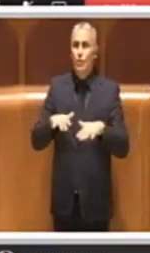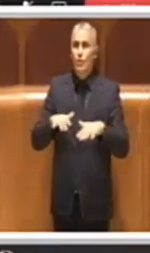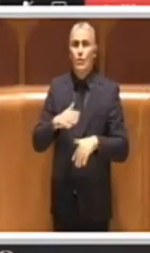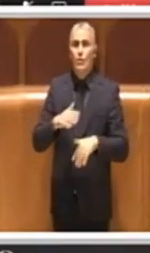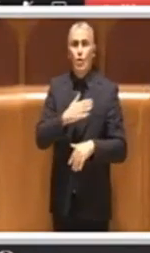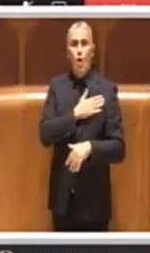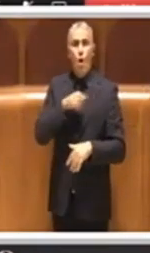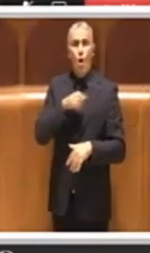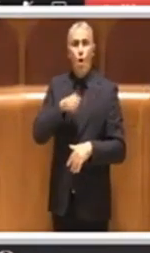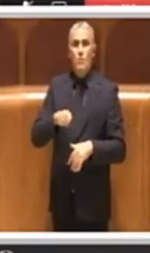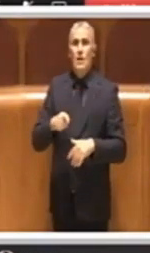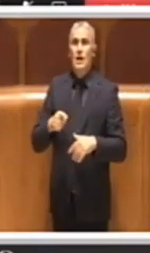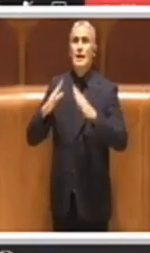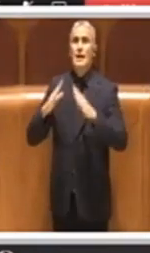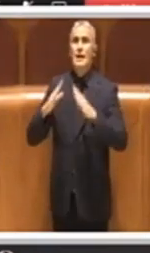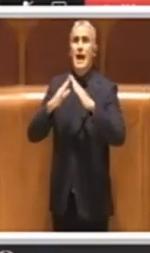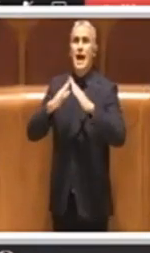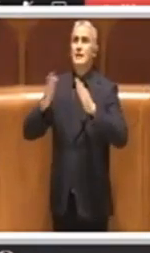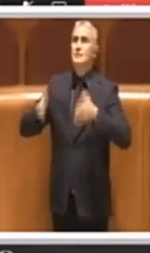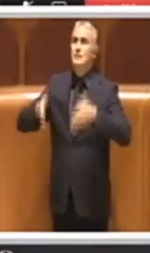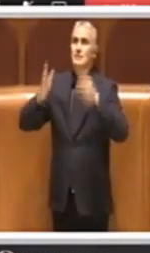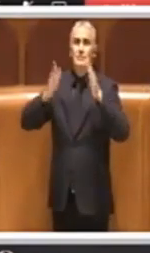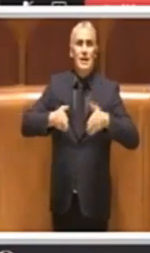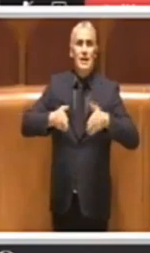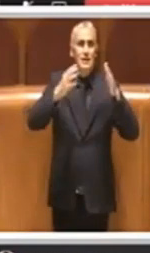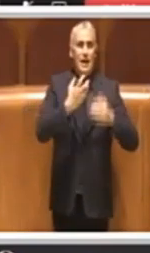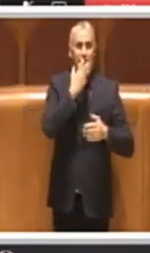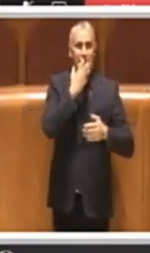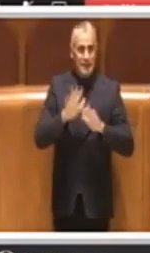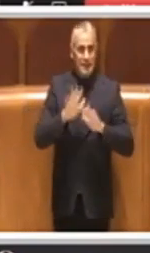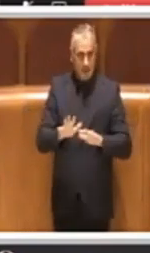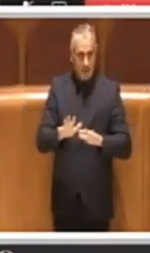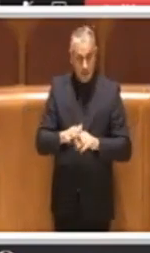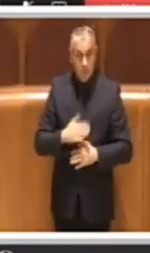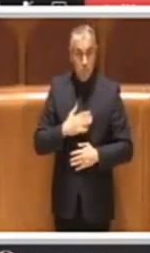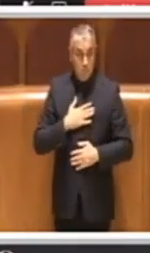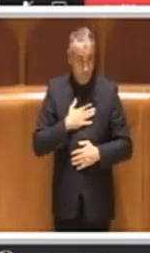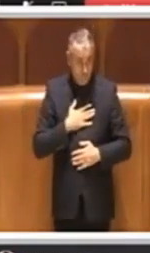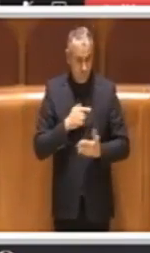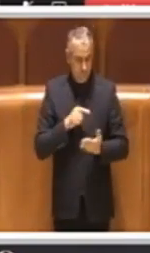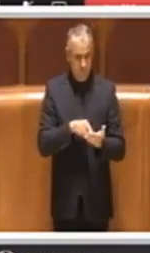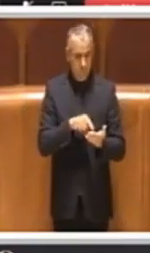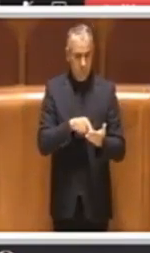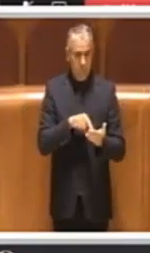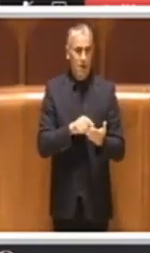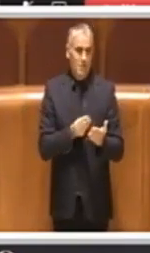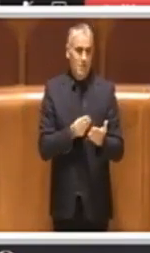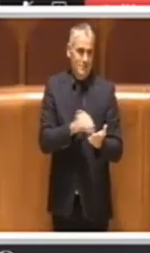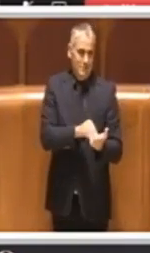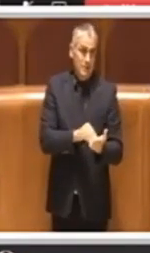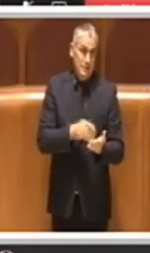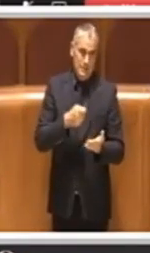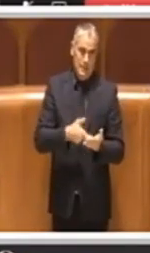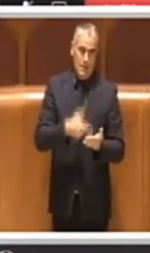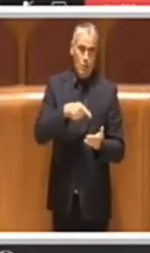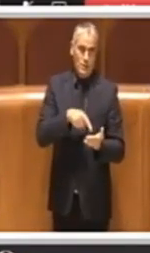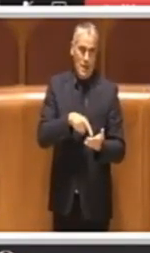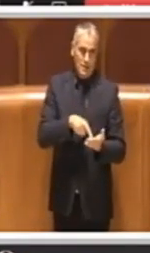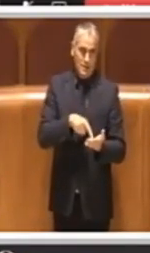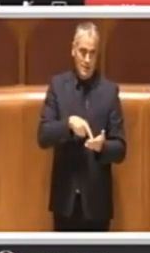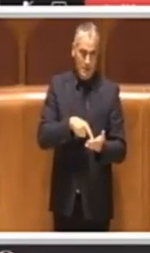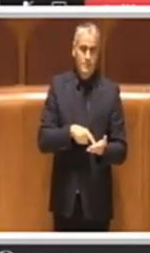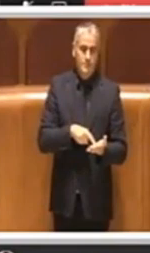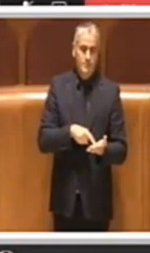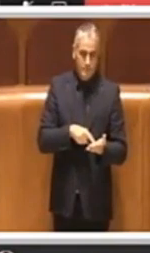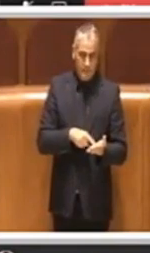riscaldamento civile, uno dei provvedimenti importanti richiamati dall'aggiornamento è il fatto di